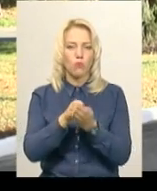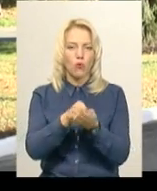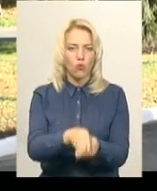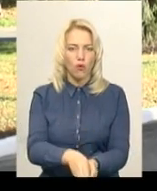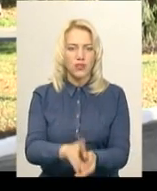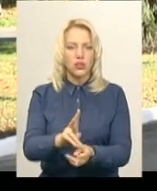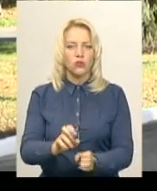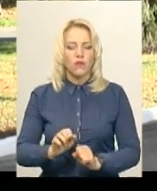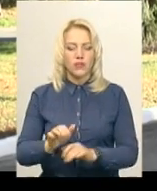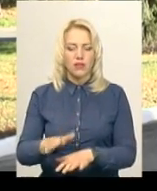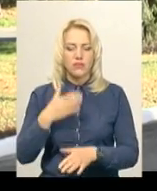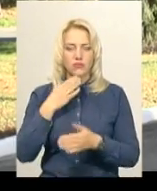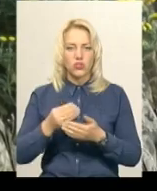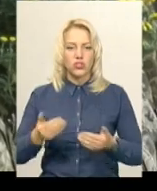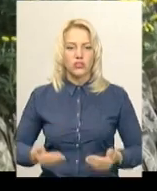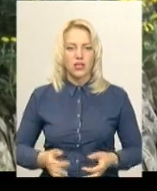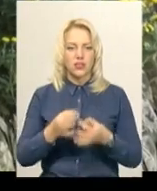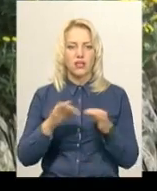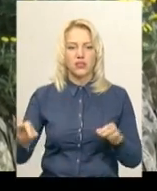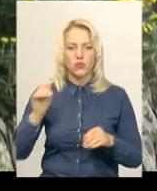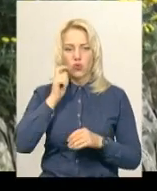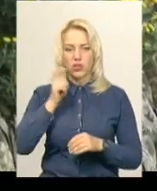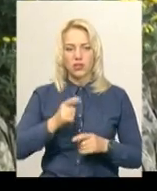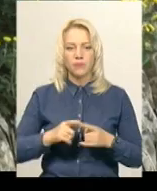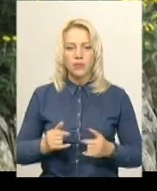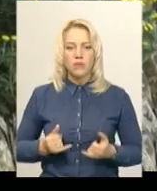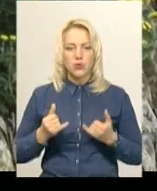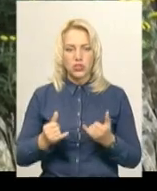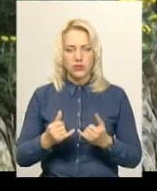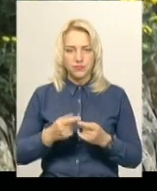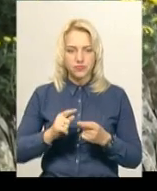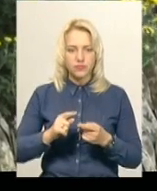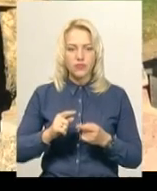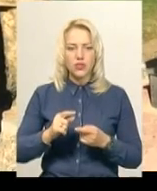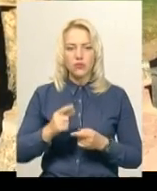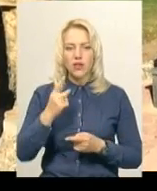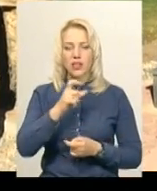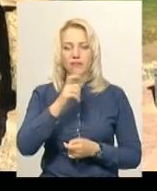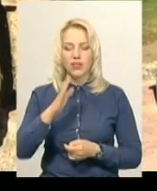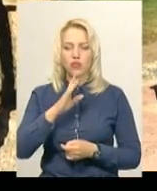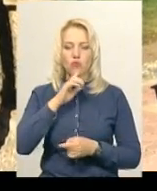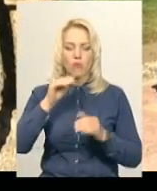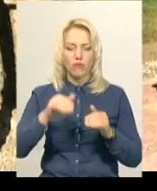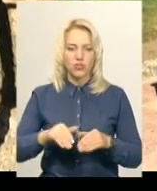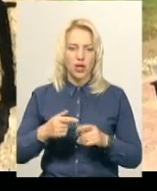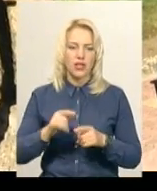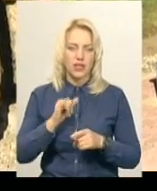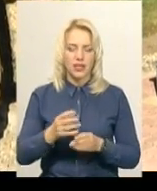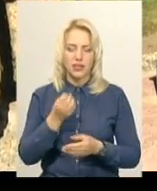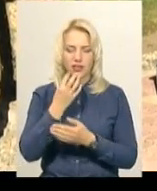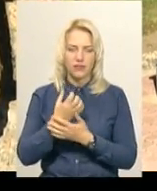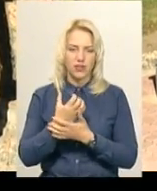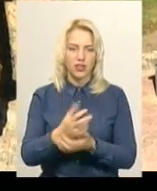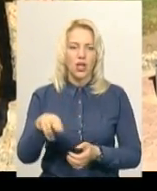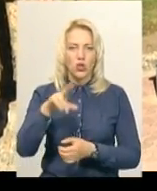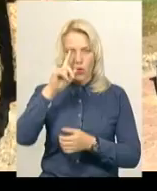ті, які віддали своє життя за незалежність країну. Усіх загиблих під час бойових дій на сході країни вжинували хвилиною мовчання. Після цього відбулося покладання квітів до